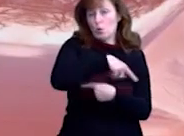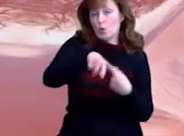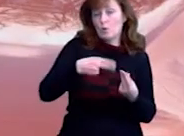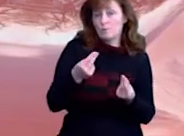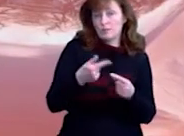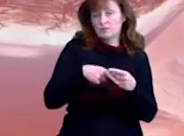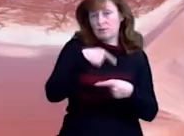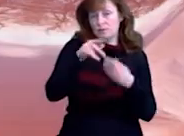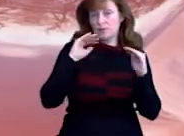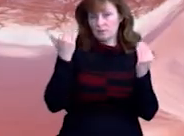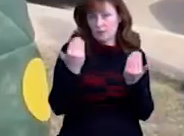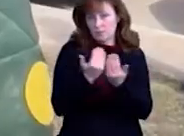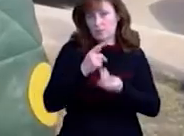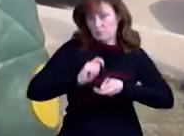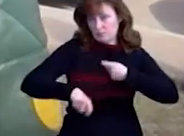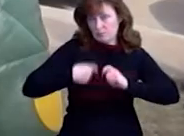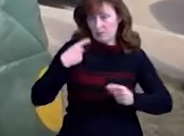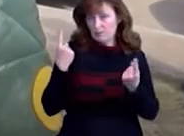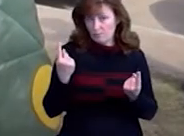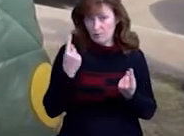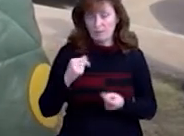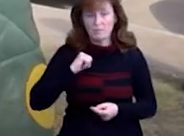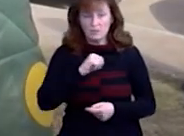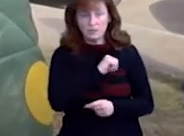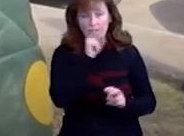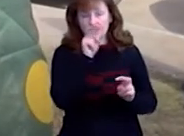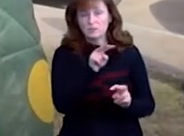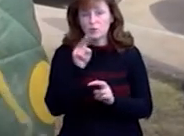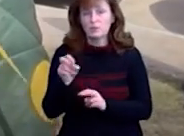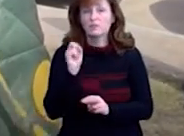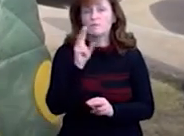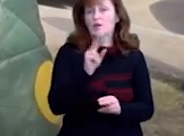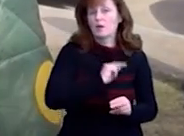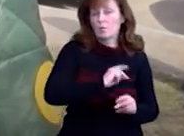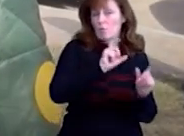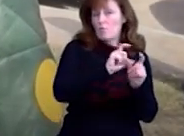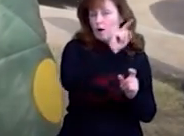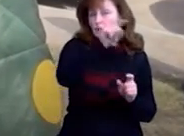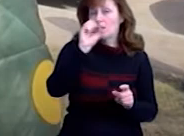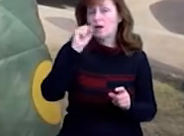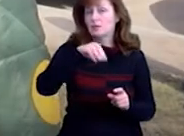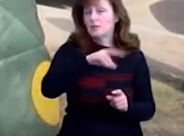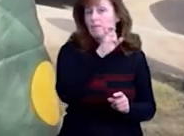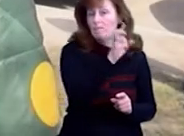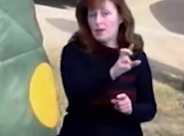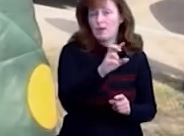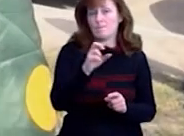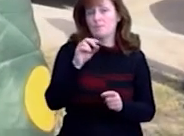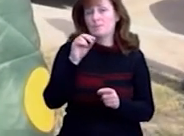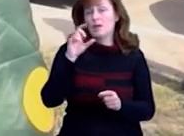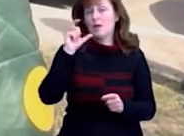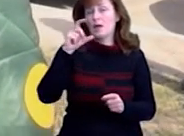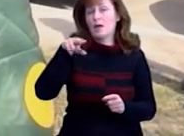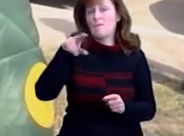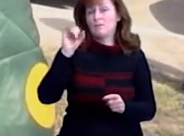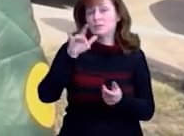карантин несе збитки. Ми самі споглядали, як це робиться в АТБ, в епіцентрі. Там, де в епіцентрі взагалі ця